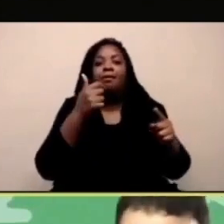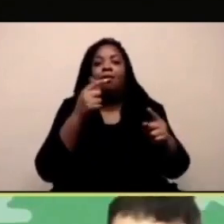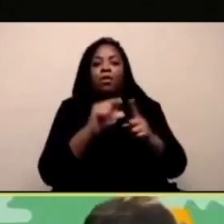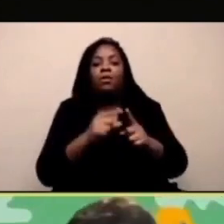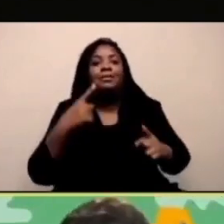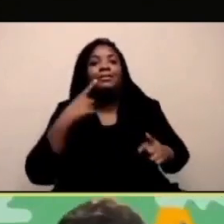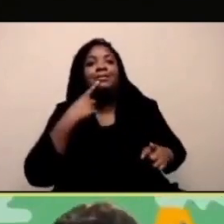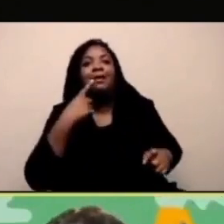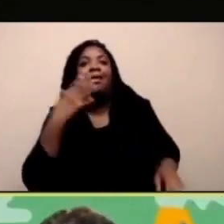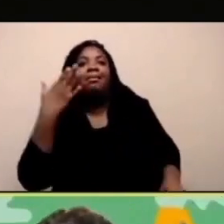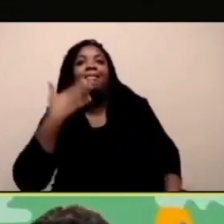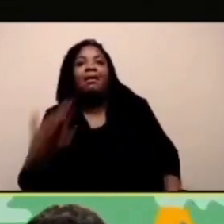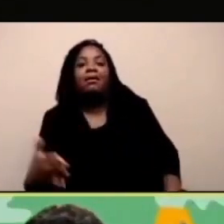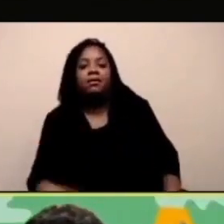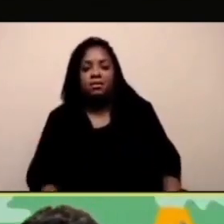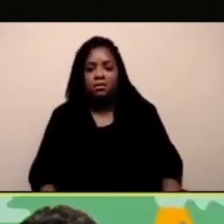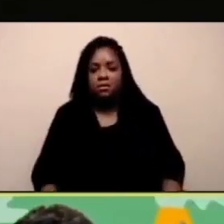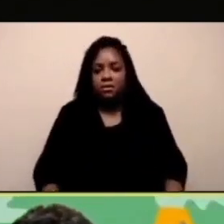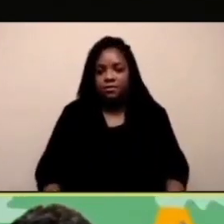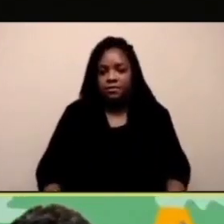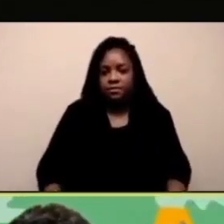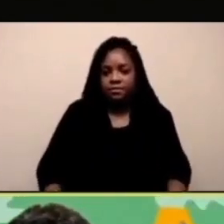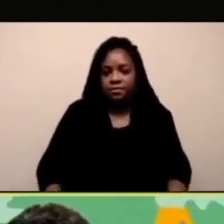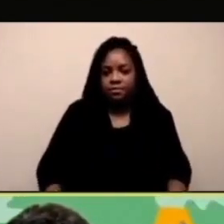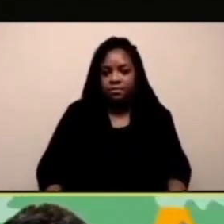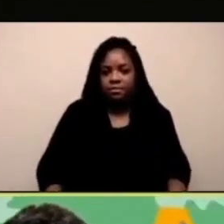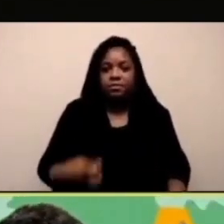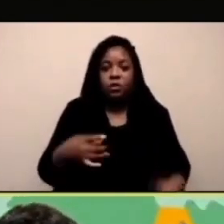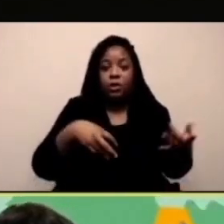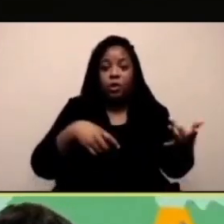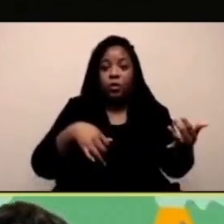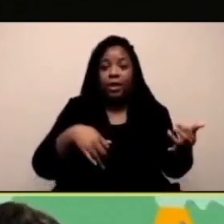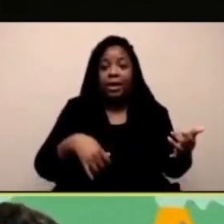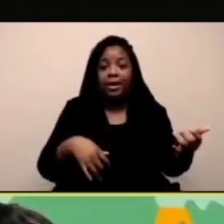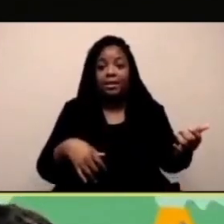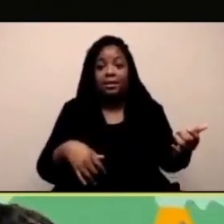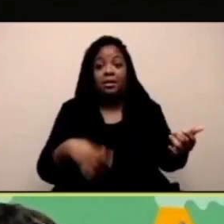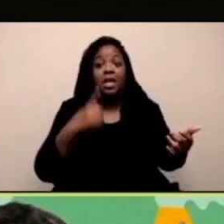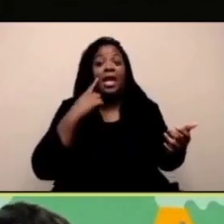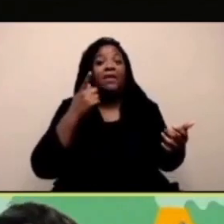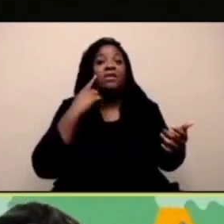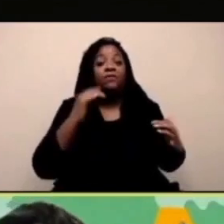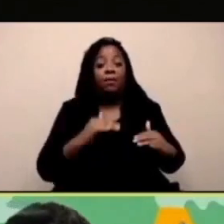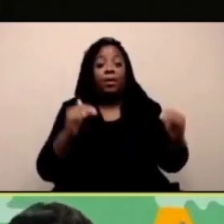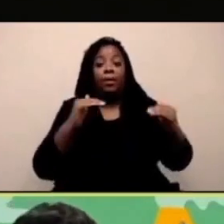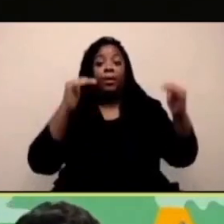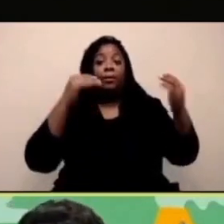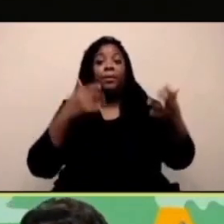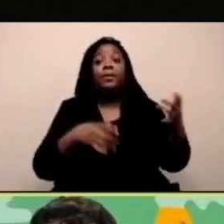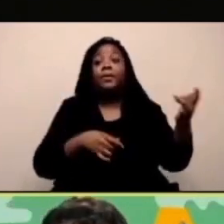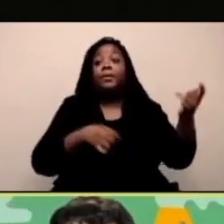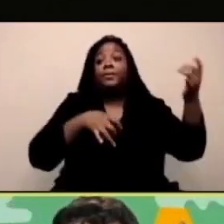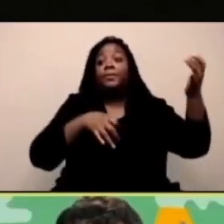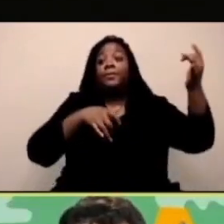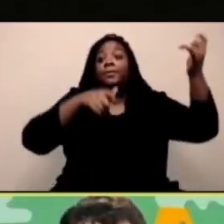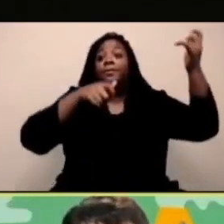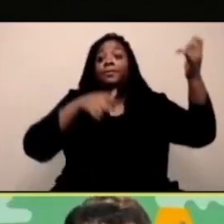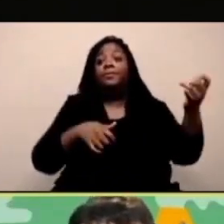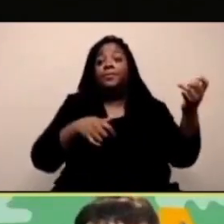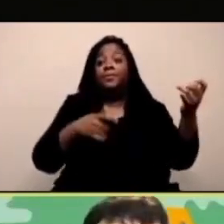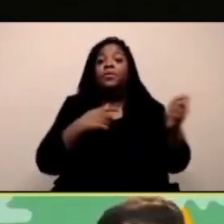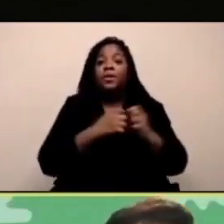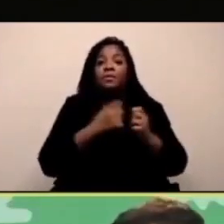e pronuncerà le parole che sto toccando quindi un'altra parola o forse anche qualche